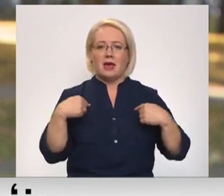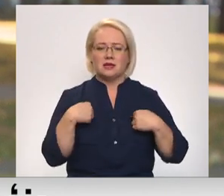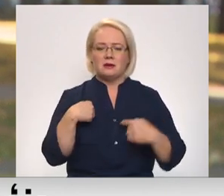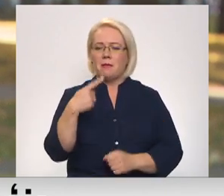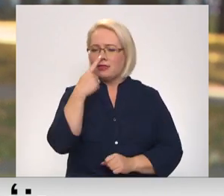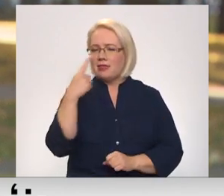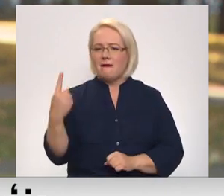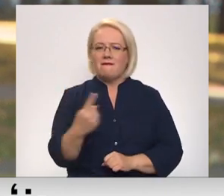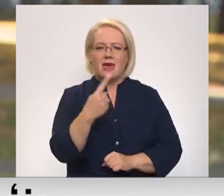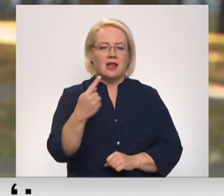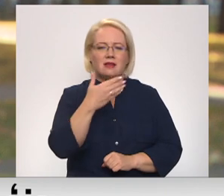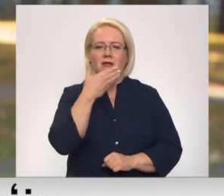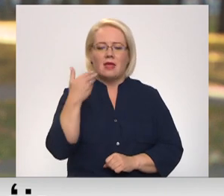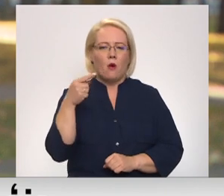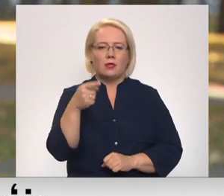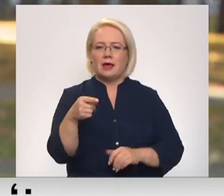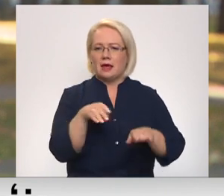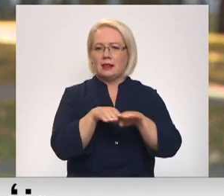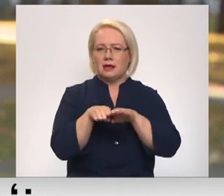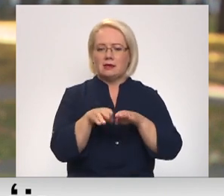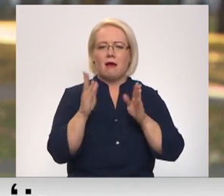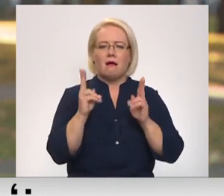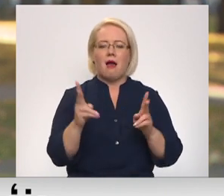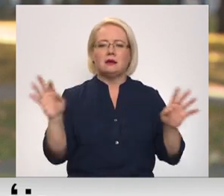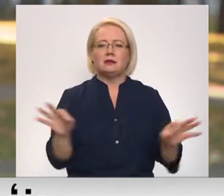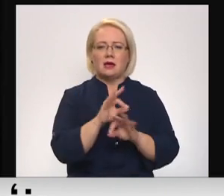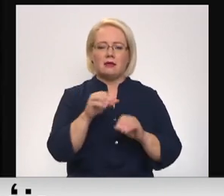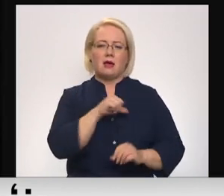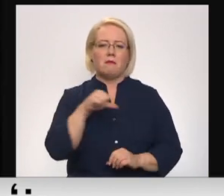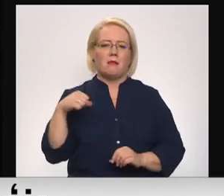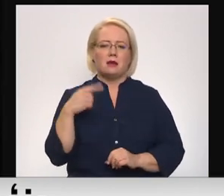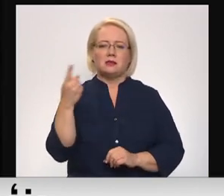nav izdevies līdzināties tam, kā to dziedāja Jānis Sproģis.